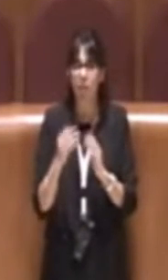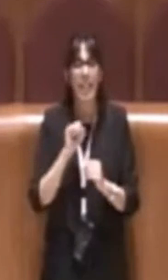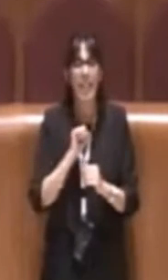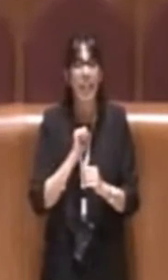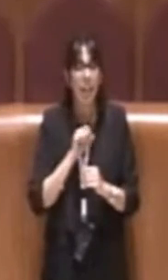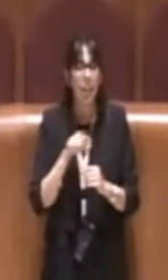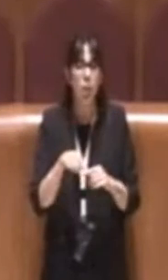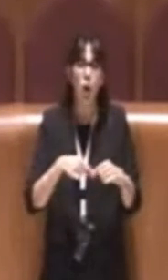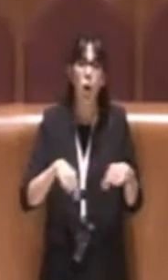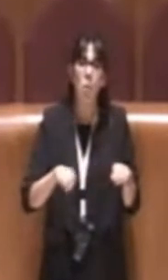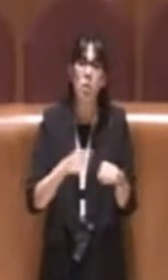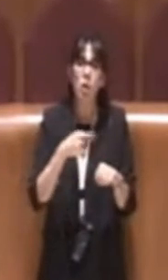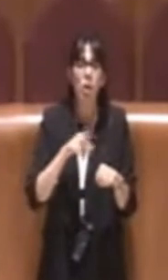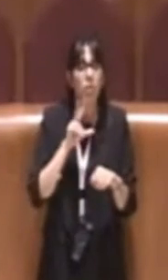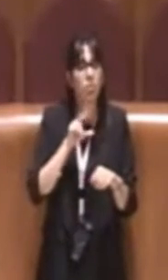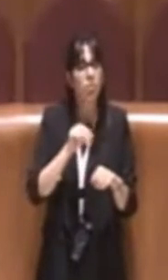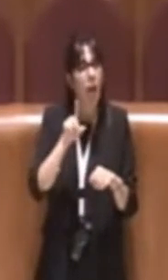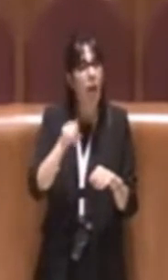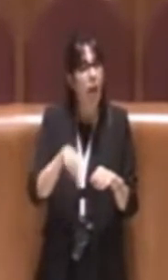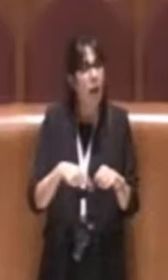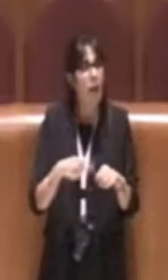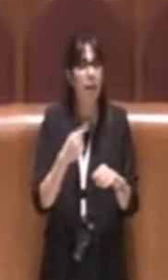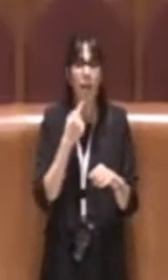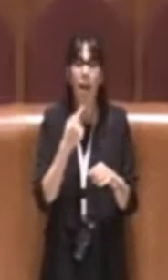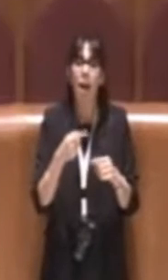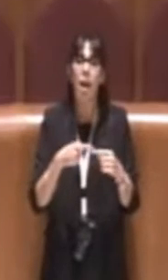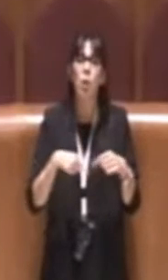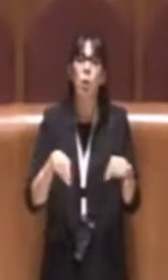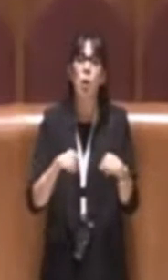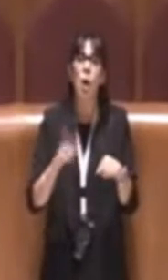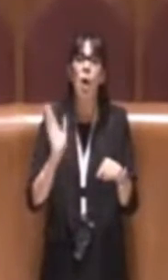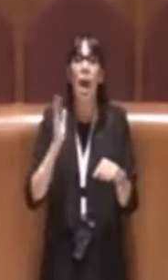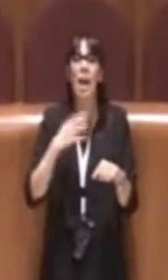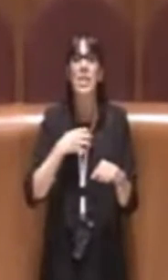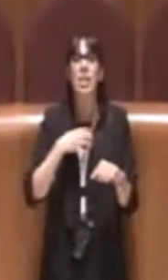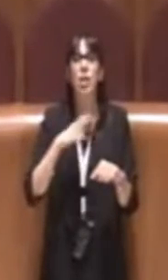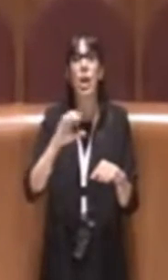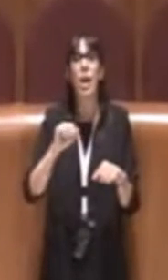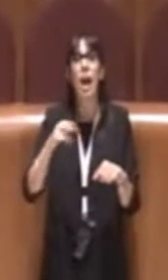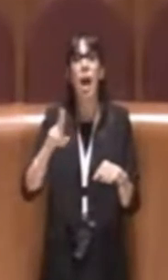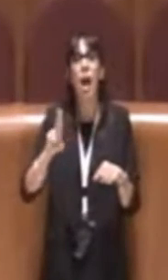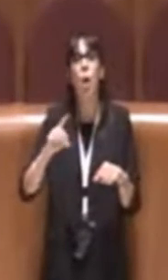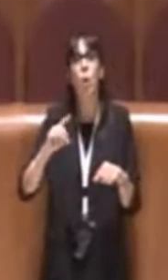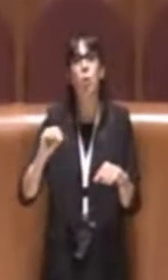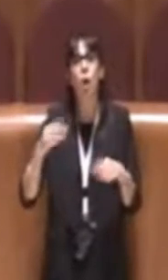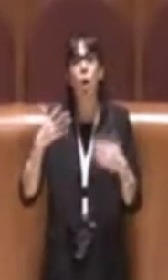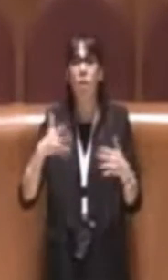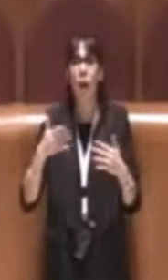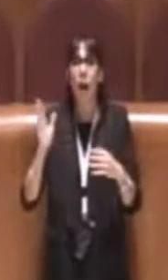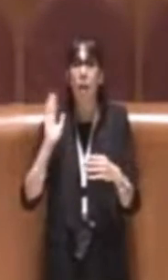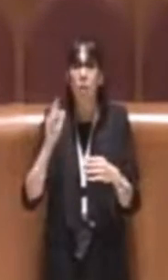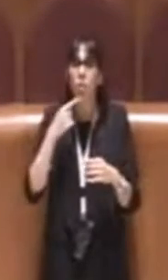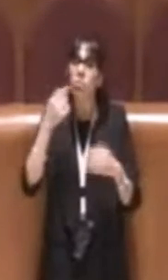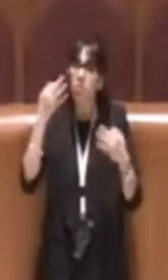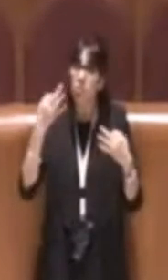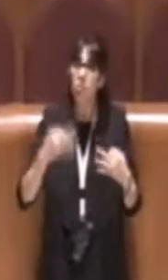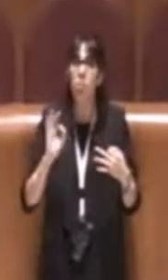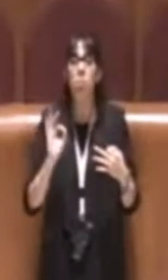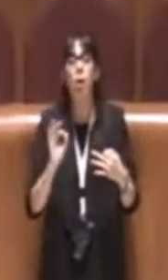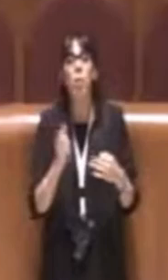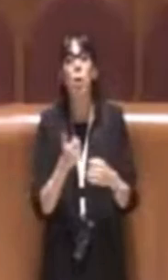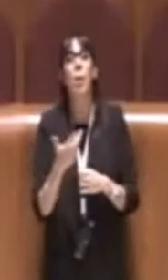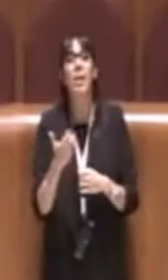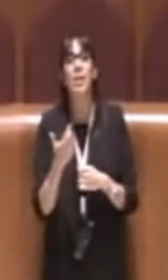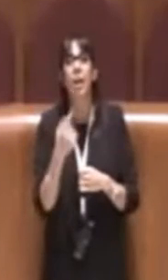riunione che l'assessore Caudo fece nella quale si decisero proprio queste quantità. Si parlò di 72